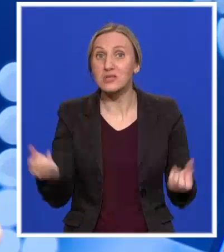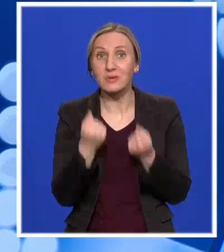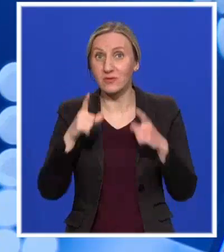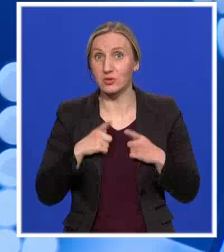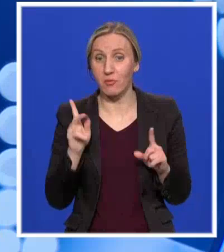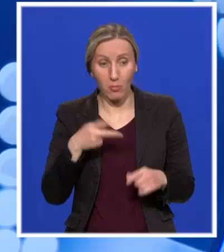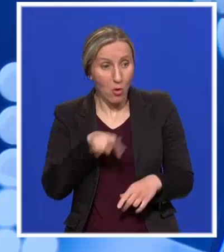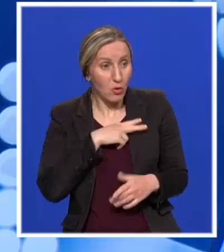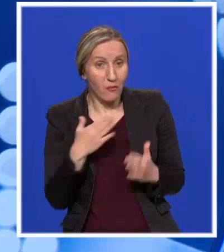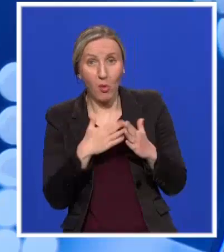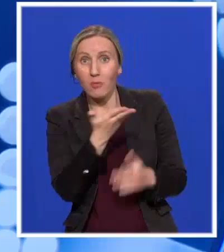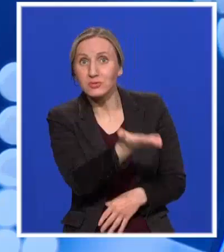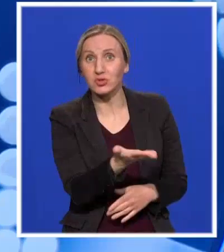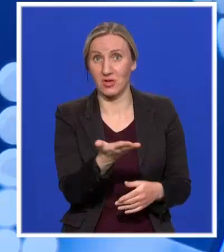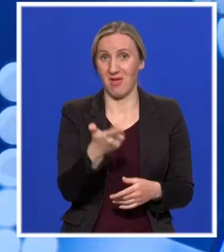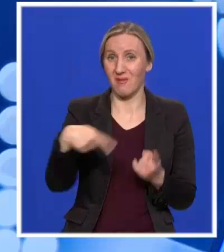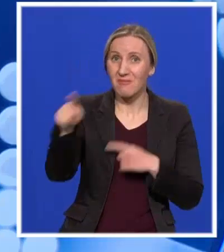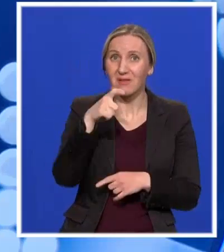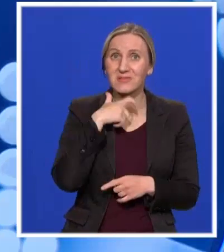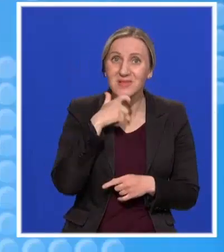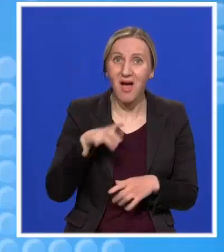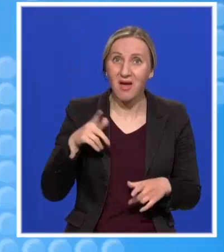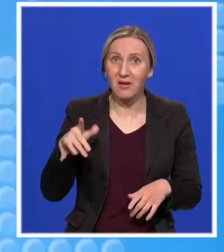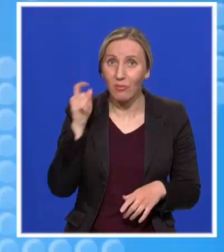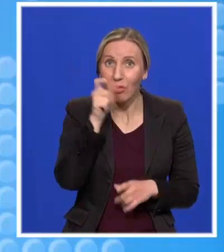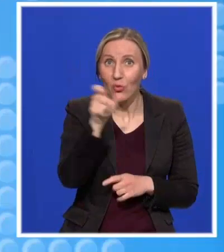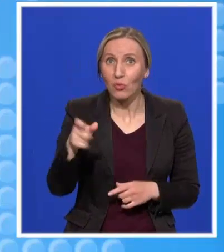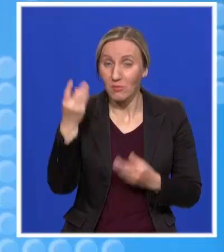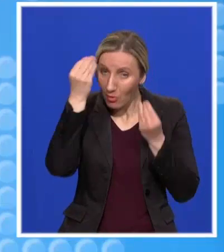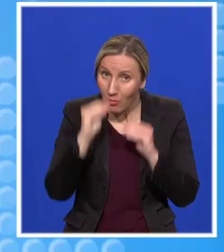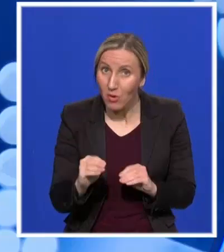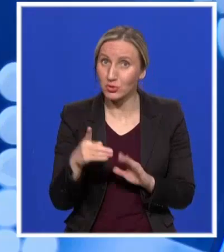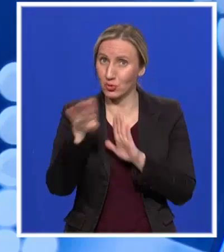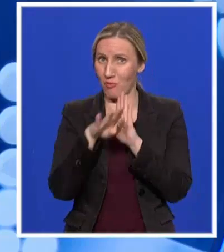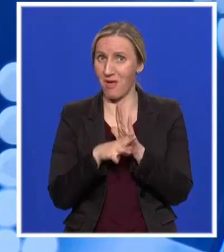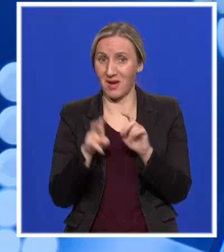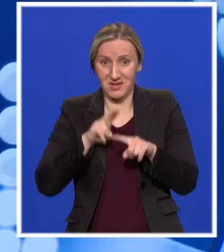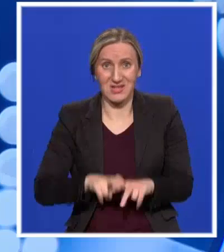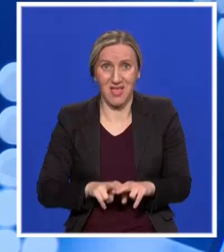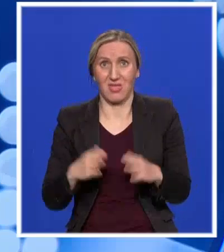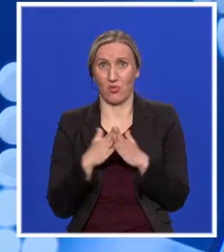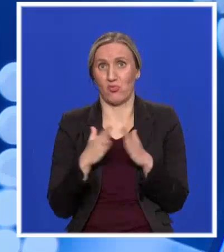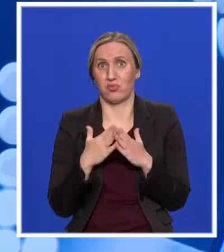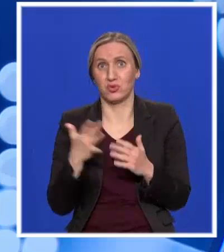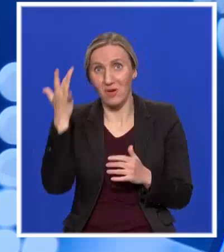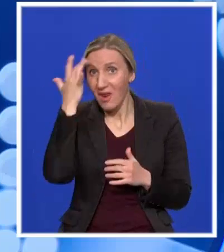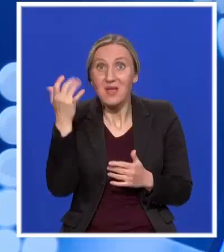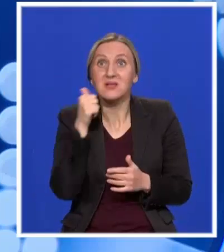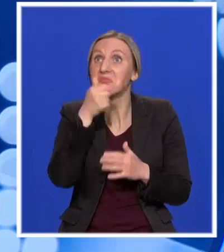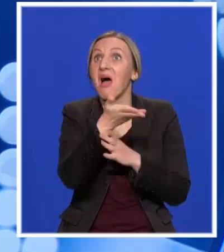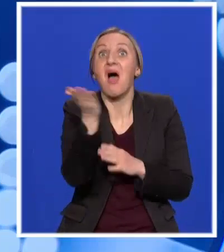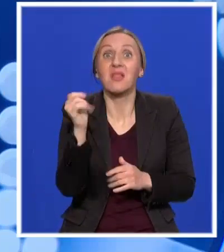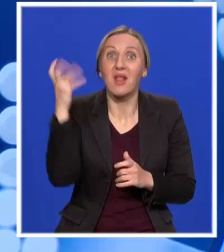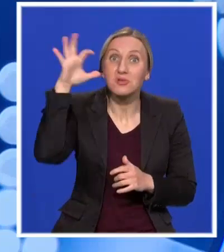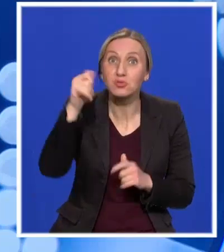prema svojim komšijama, prema našim najstarijim sugrađajima, prema svim onim ljudima koji izuzetno poštuju ove mere, koji sede kod kuće, koji ne znaju kako izgleda dan na polju,